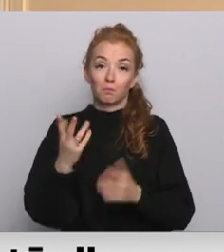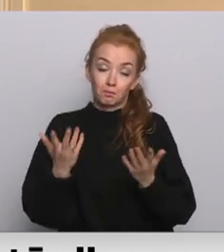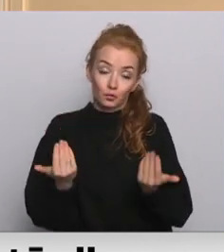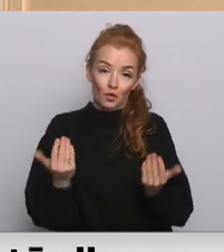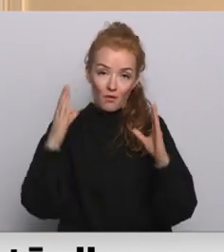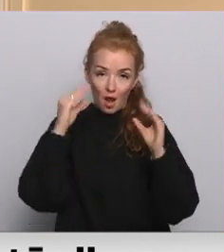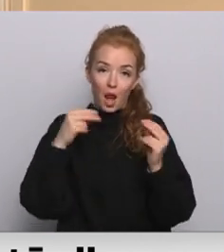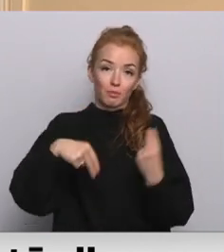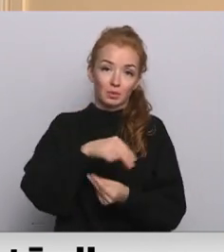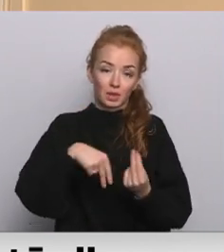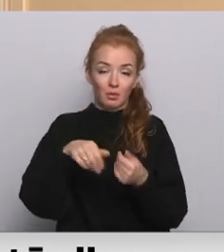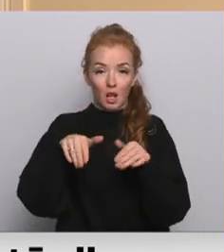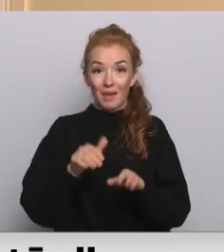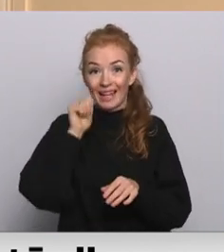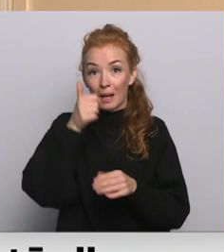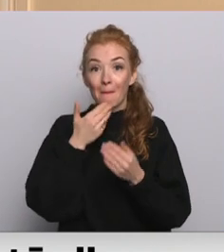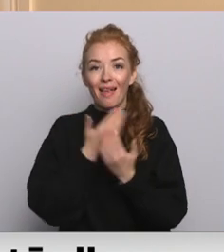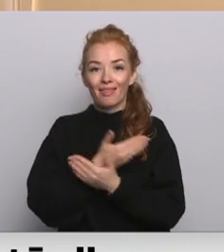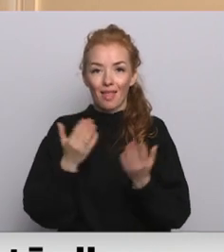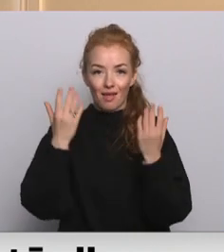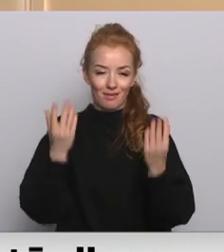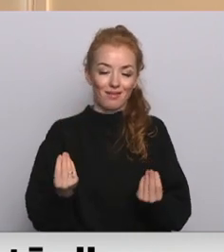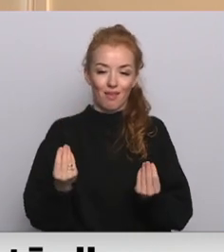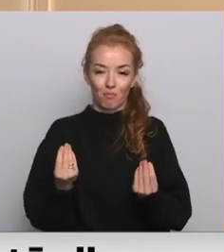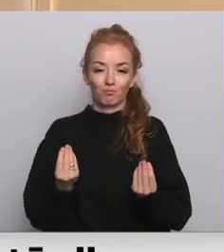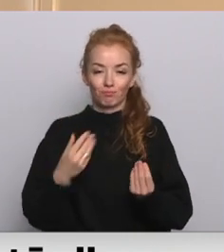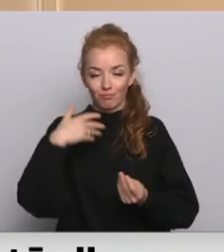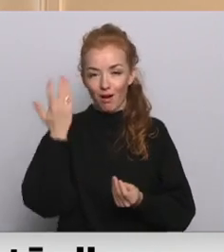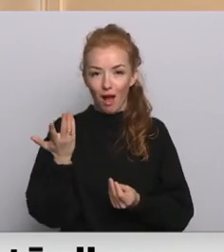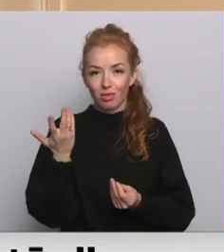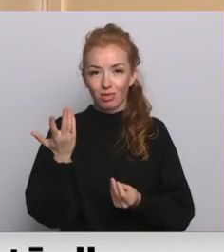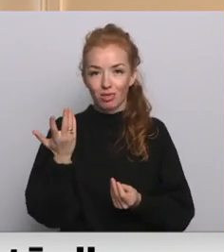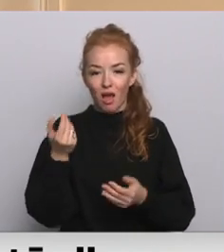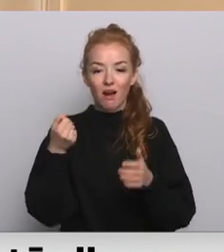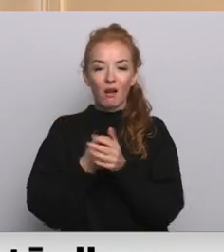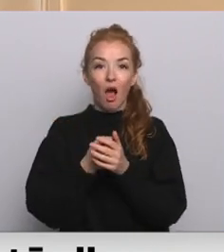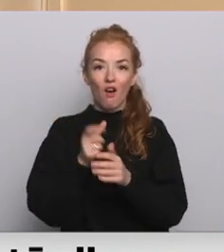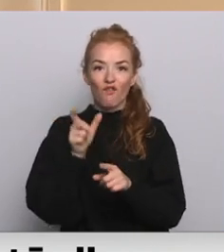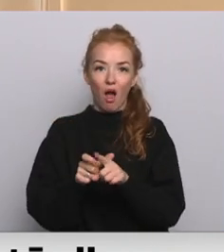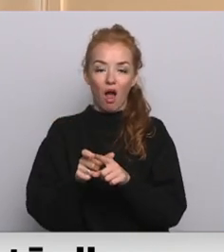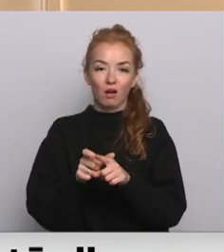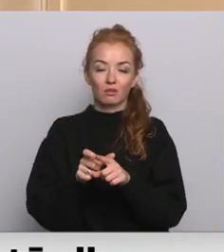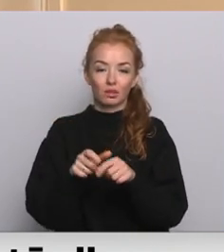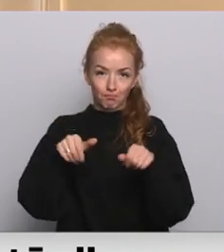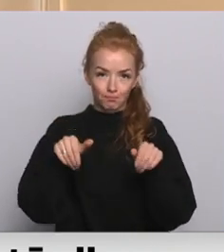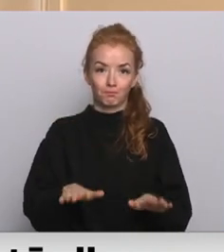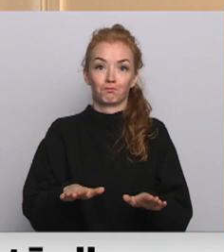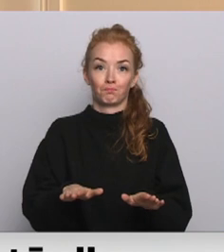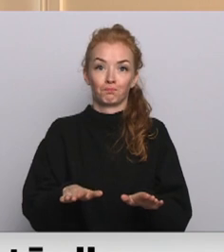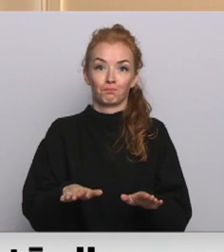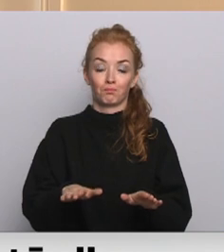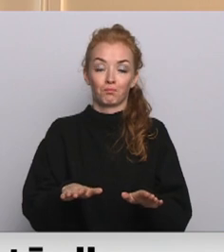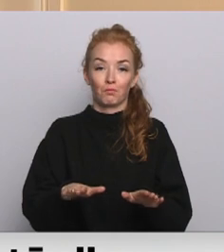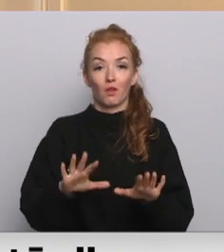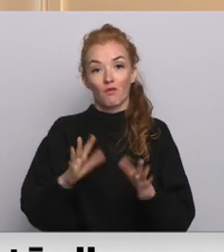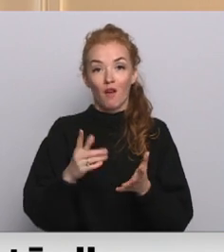lemsim, ja, šo rītdienu būtībā ir pēdējā diena, ja, kad tad ir tas gala vārds, un tad, nu,